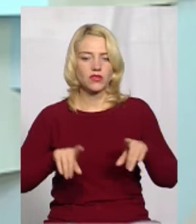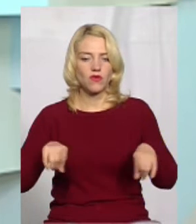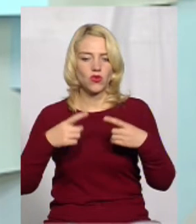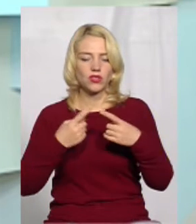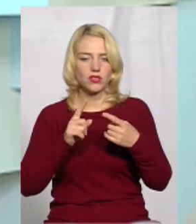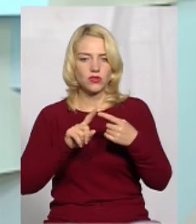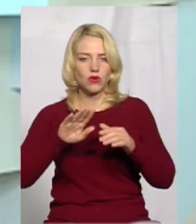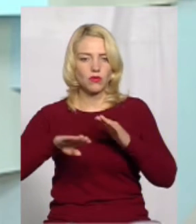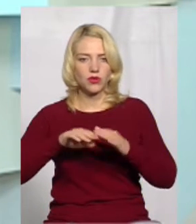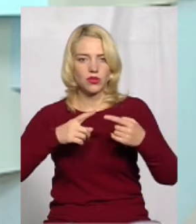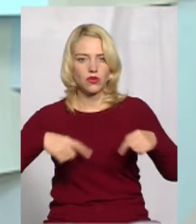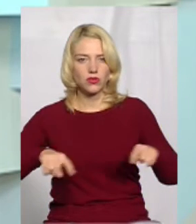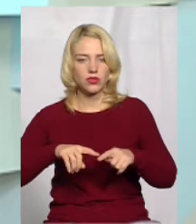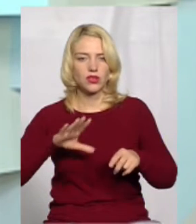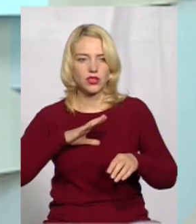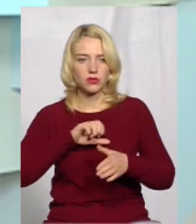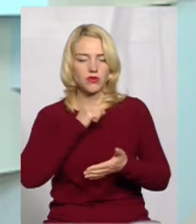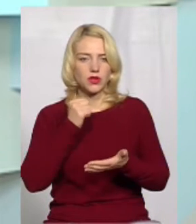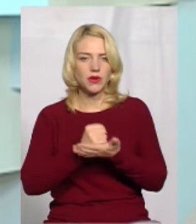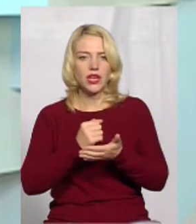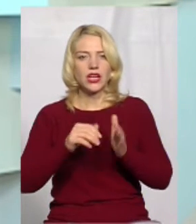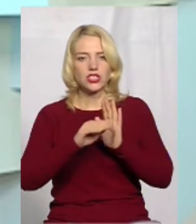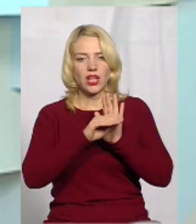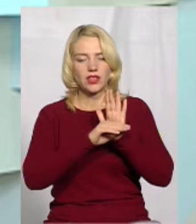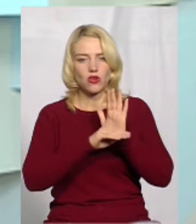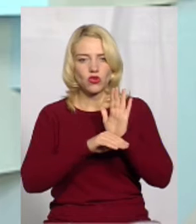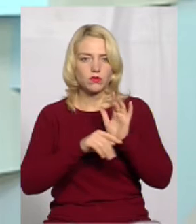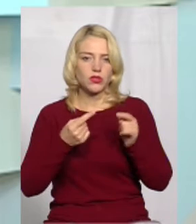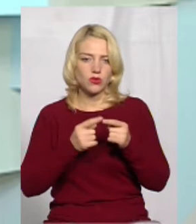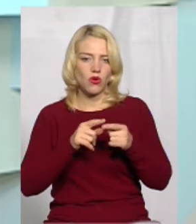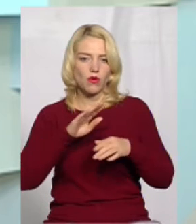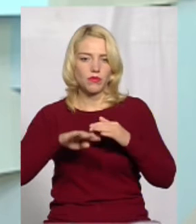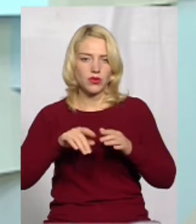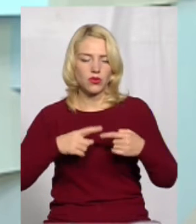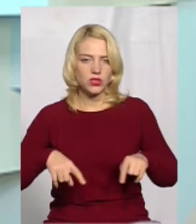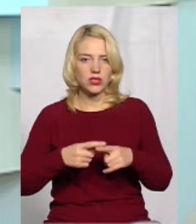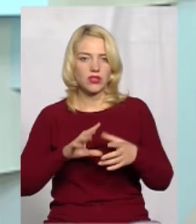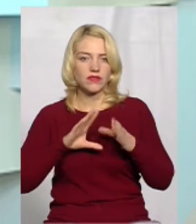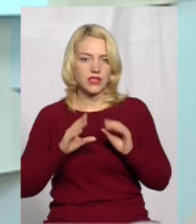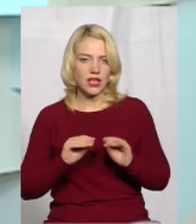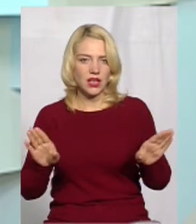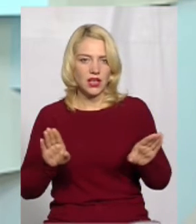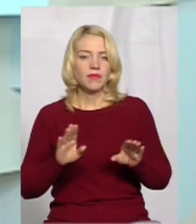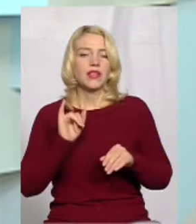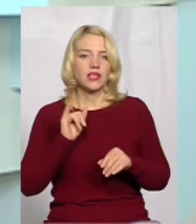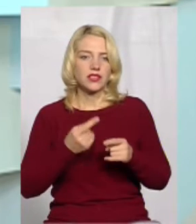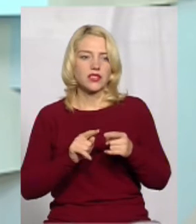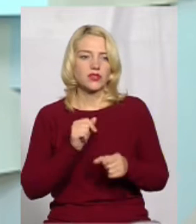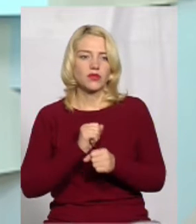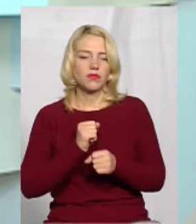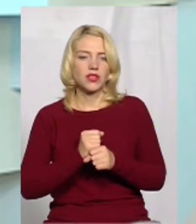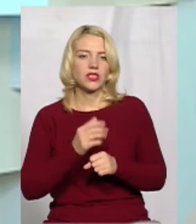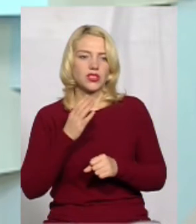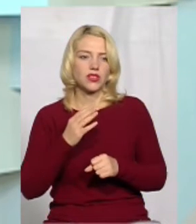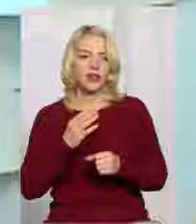цього підрозділу, і так само було затвердено штатний розпис цього підрозділу, і все. Тобто це взагалі зробило ще минулий склад